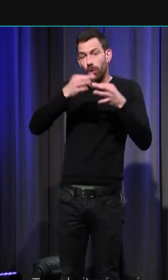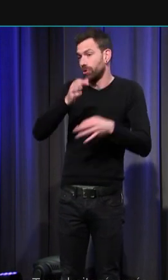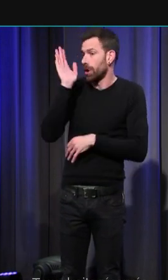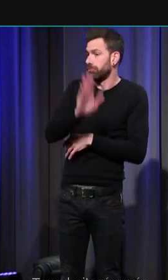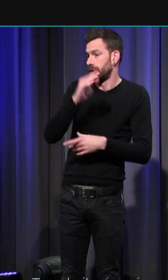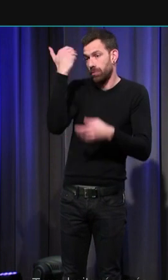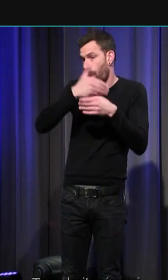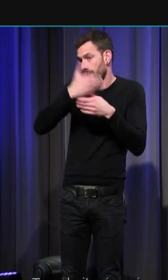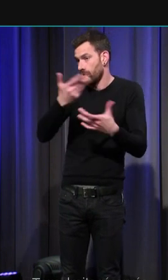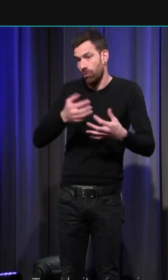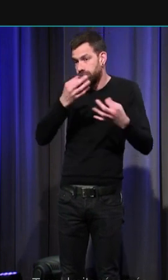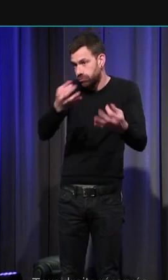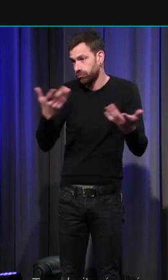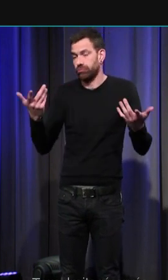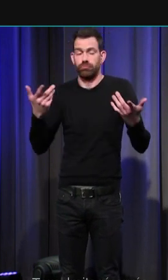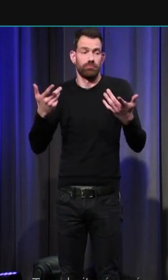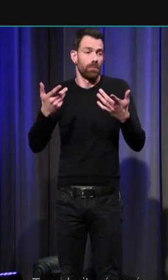classique du mobilier